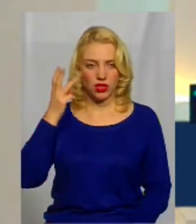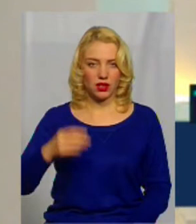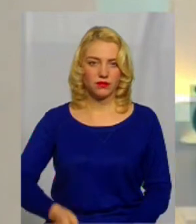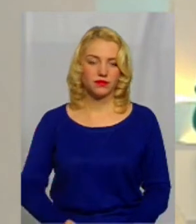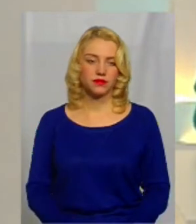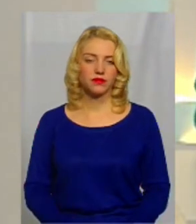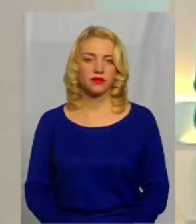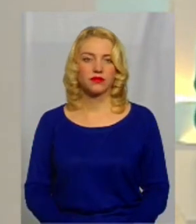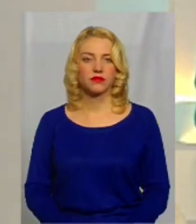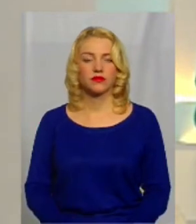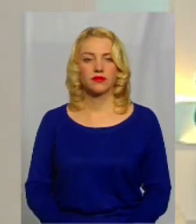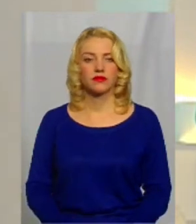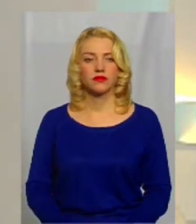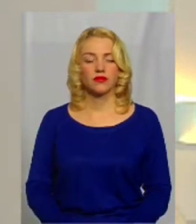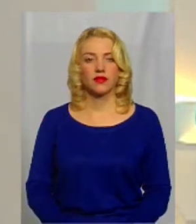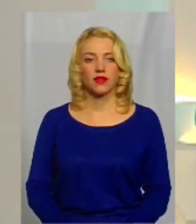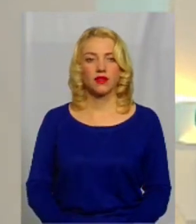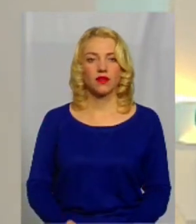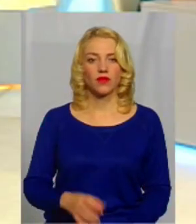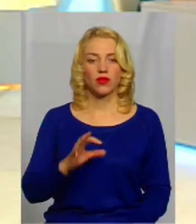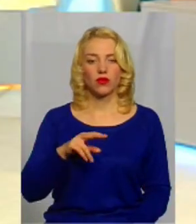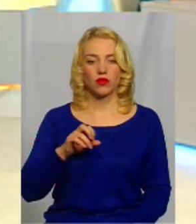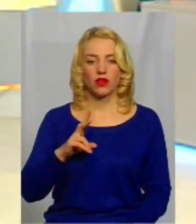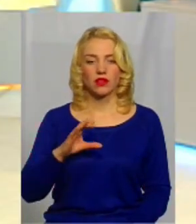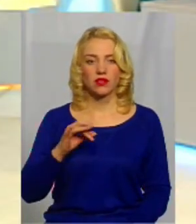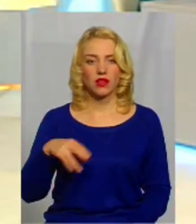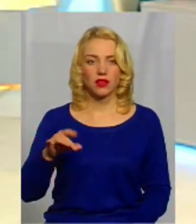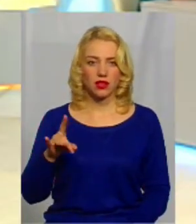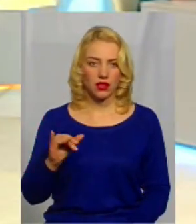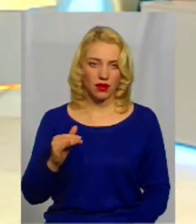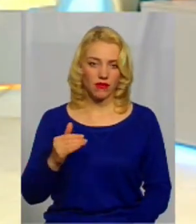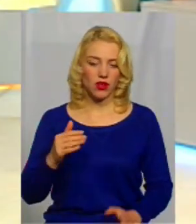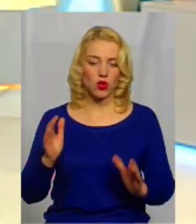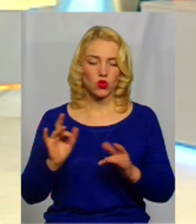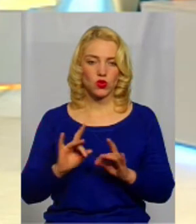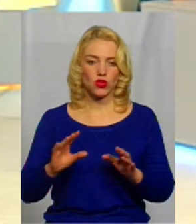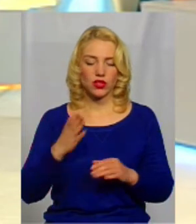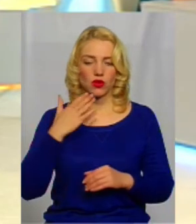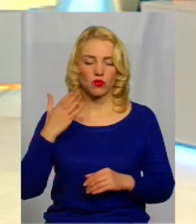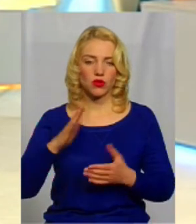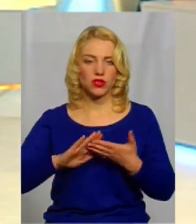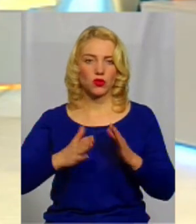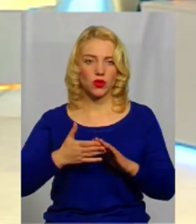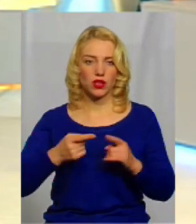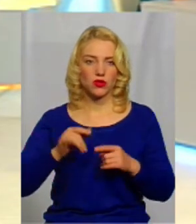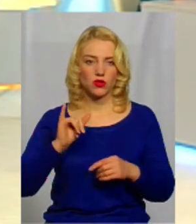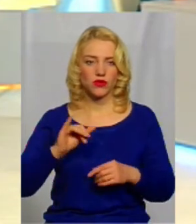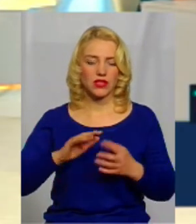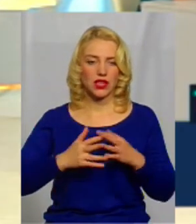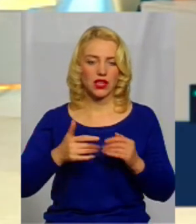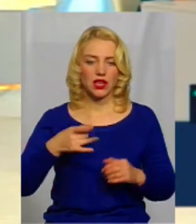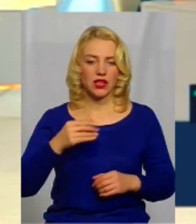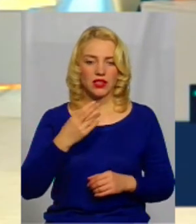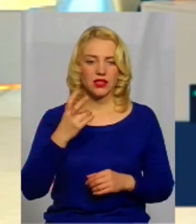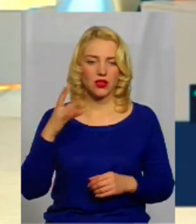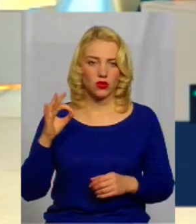Фейсбук. Пане Олександре, у сюжеті, коментуючи ситуацію у селі Гриценке з дефіцитом води у